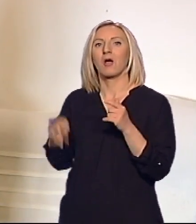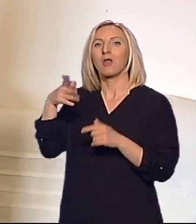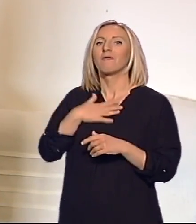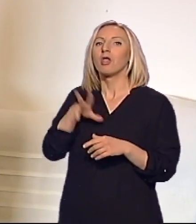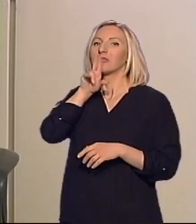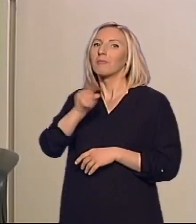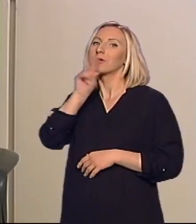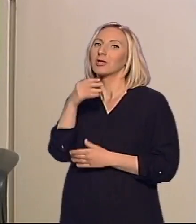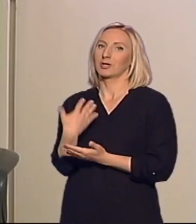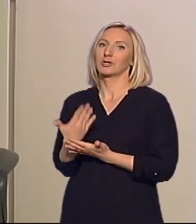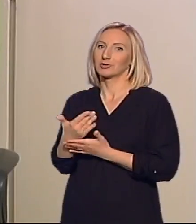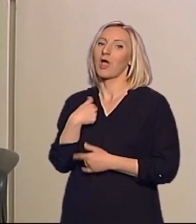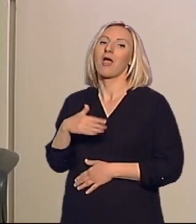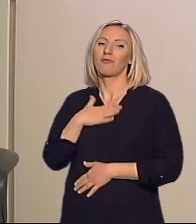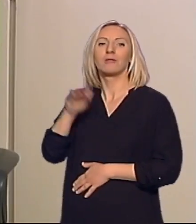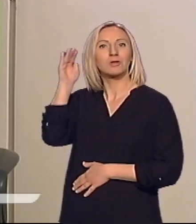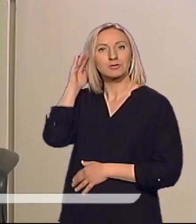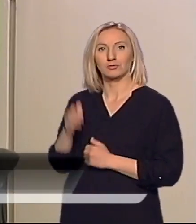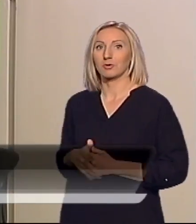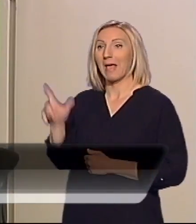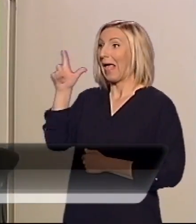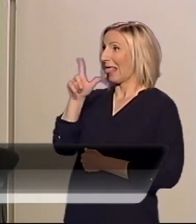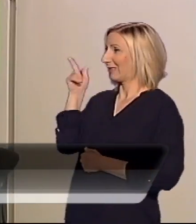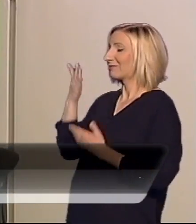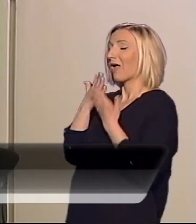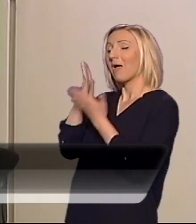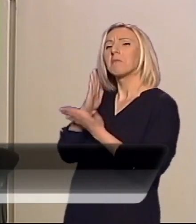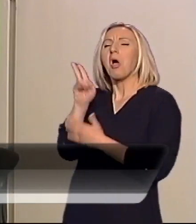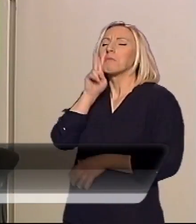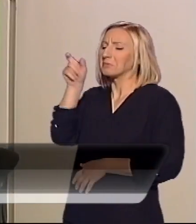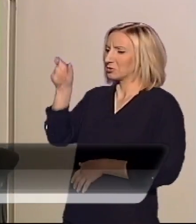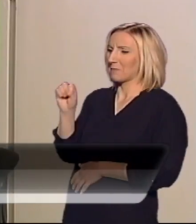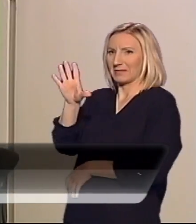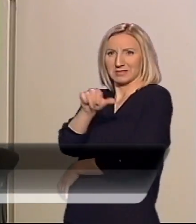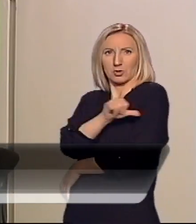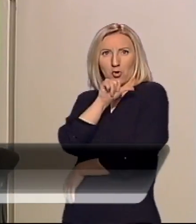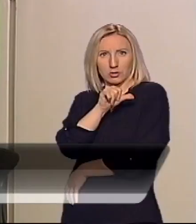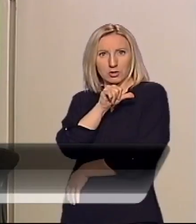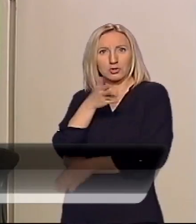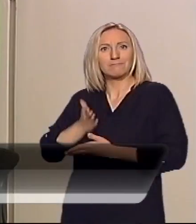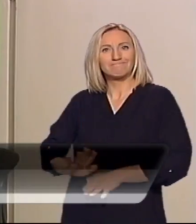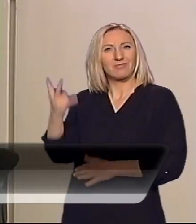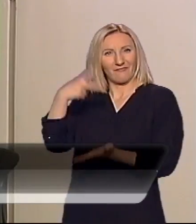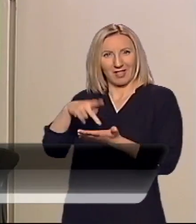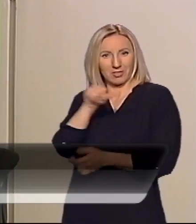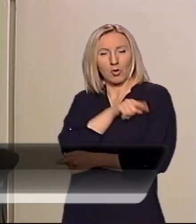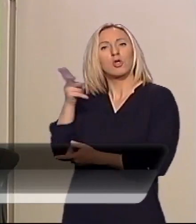slušam. Liza Beše je običana 15-godišnjakinja, 21. veka. Išla je u gimnaziju,